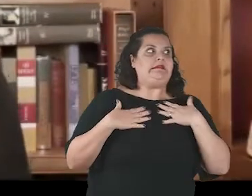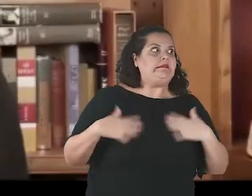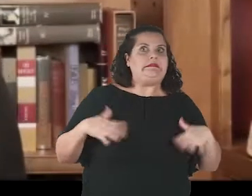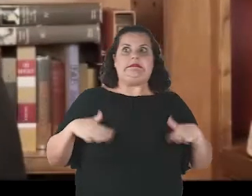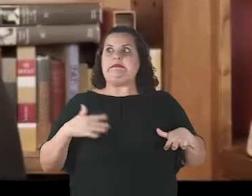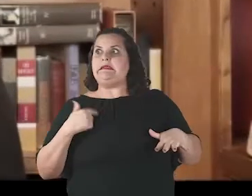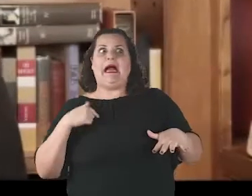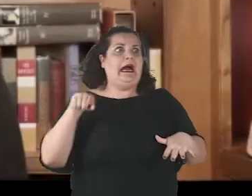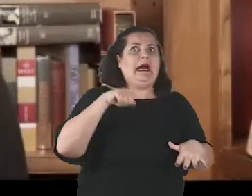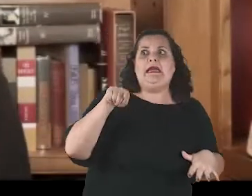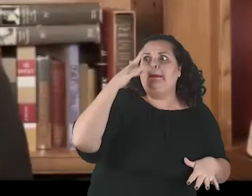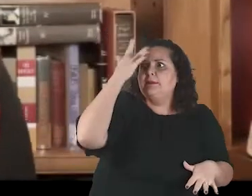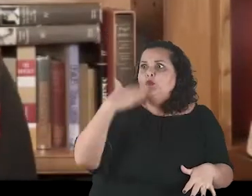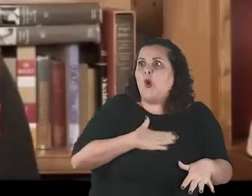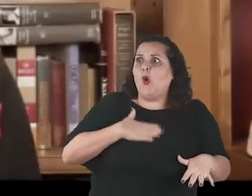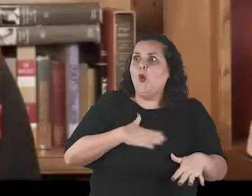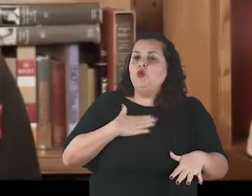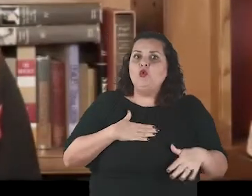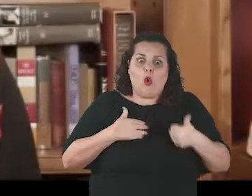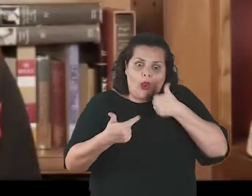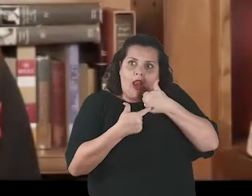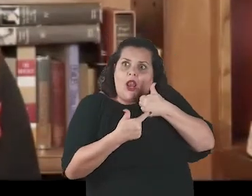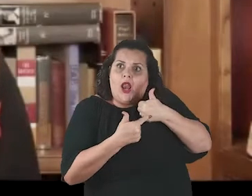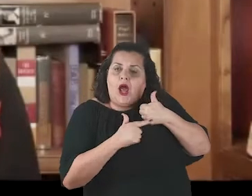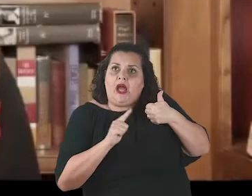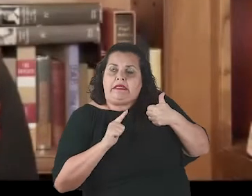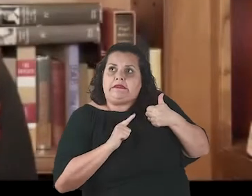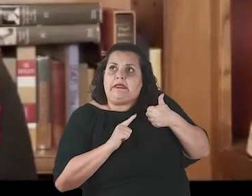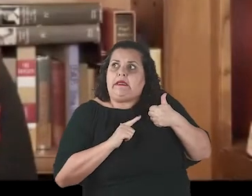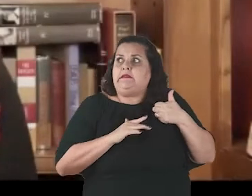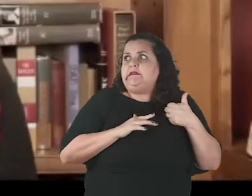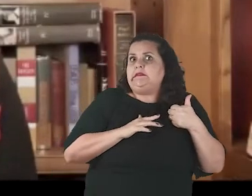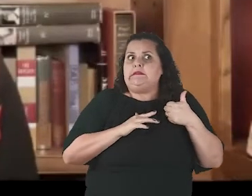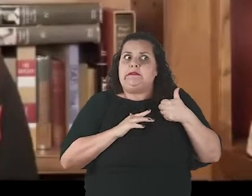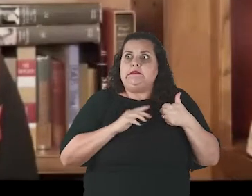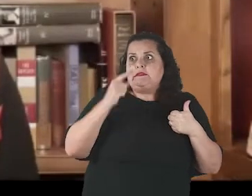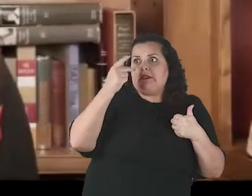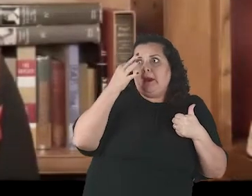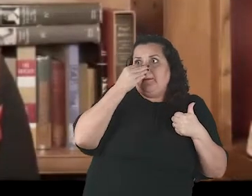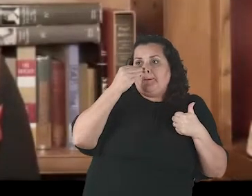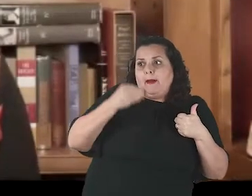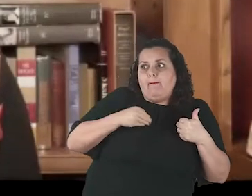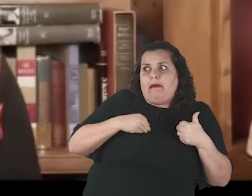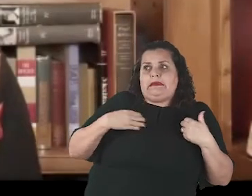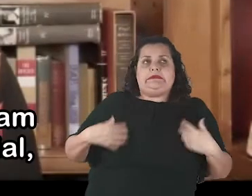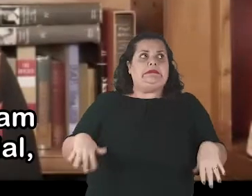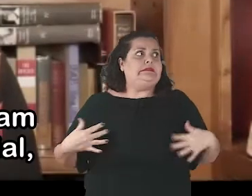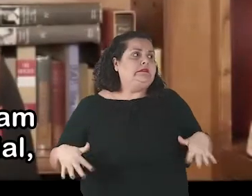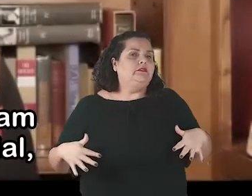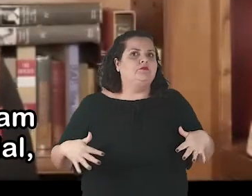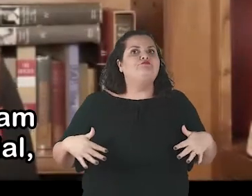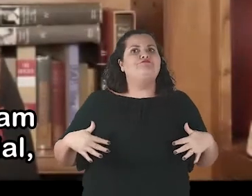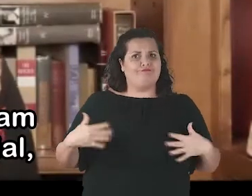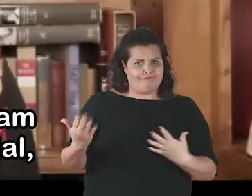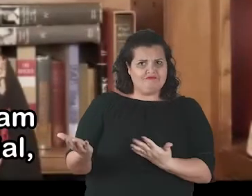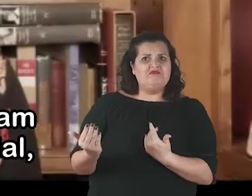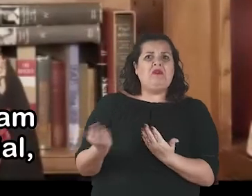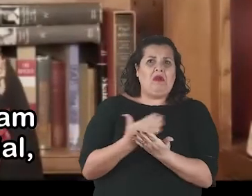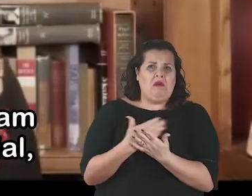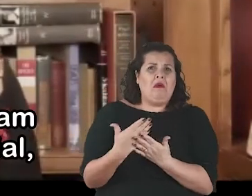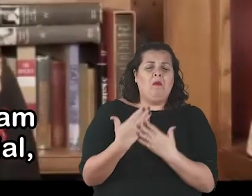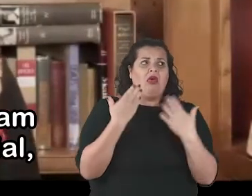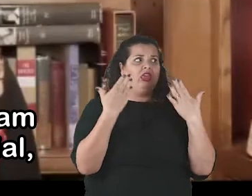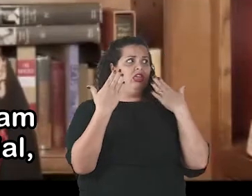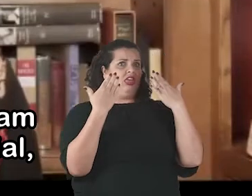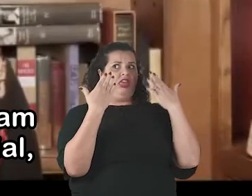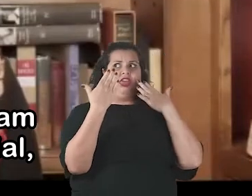doomsday signal, was I ignored? Our children also experience